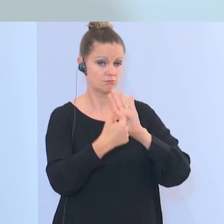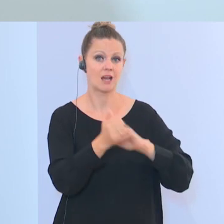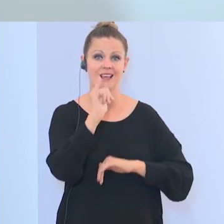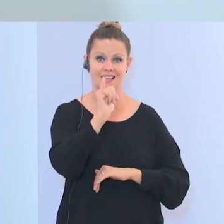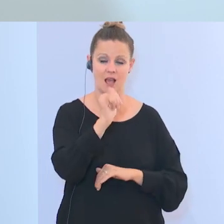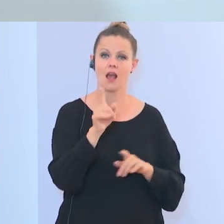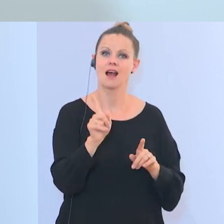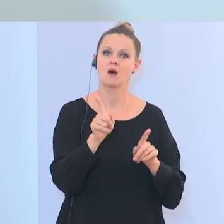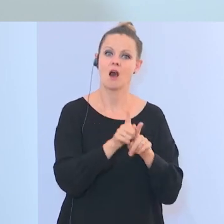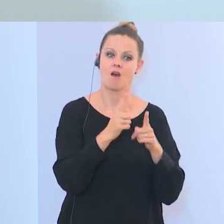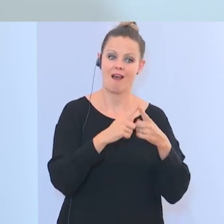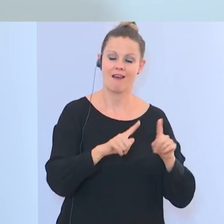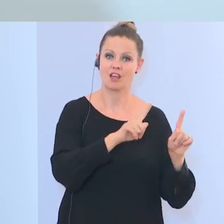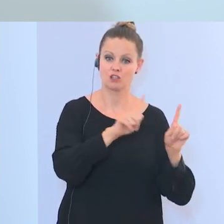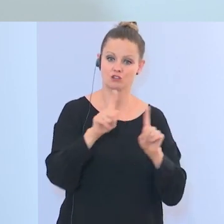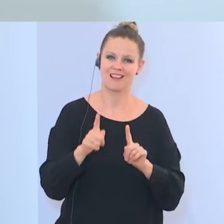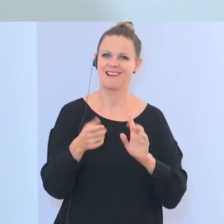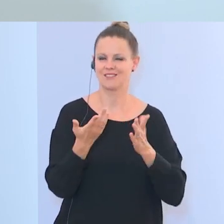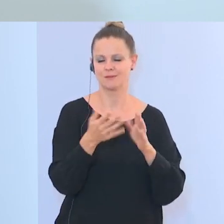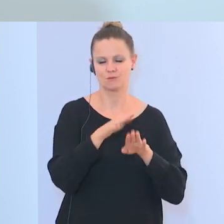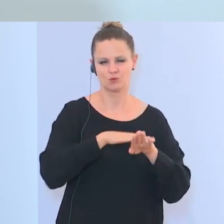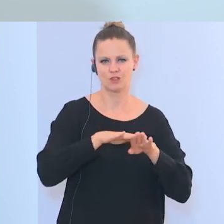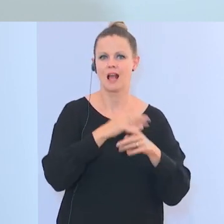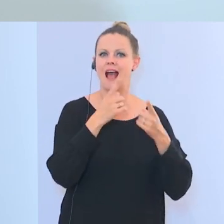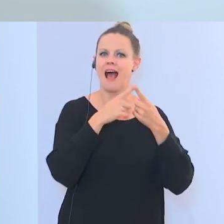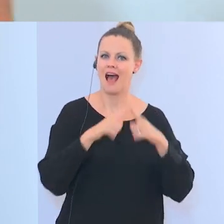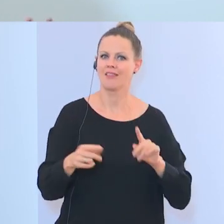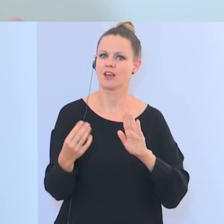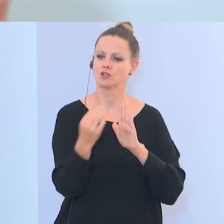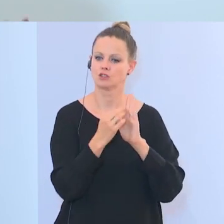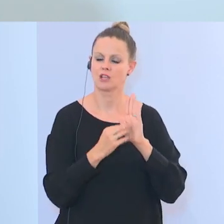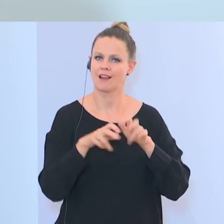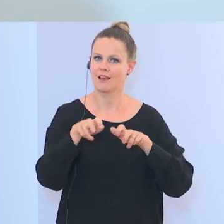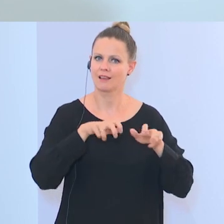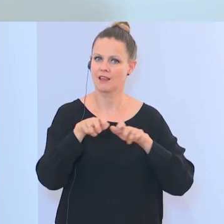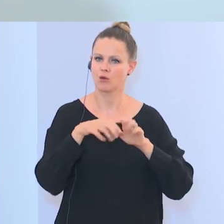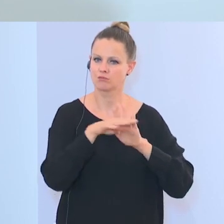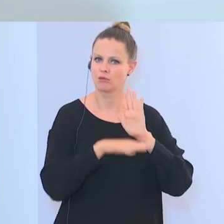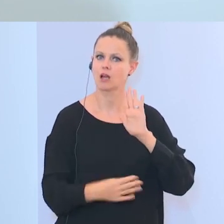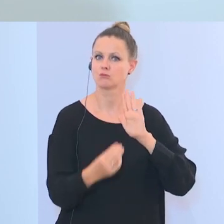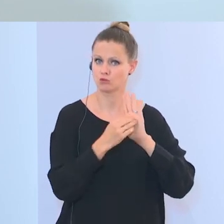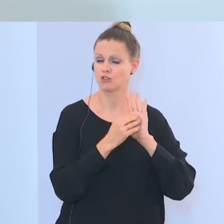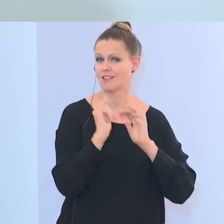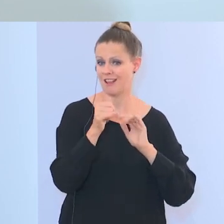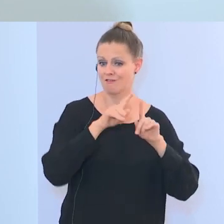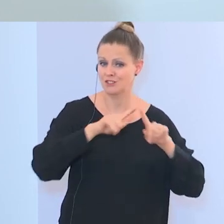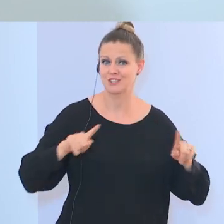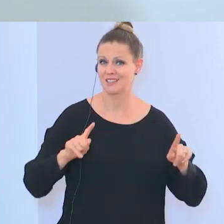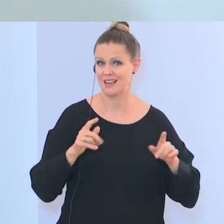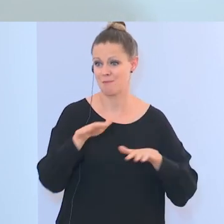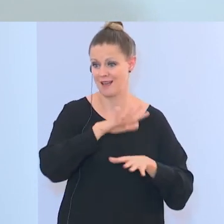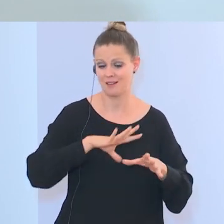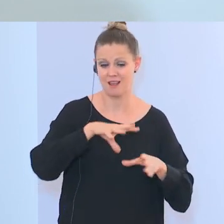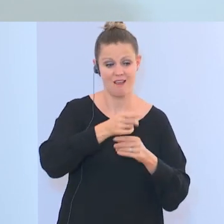anderen Stellen des Regierungsprogramms findet sich die Dokumentationsstelle mit breiteren Zugang in unterschiedlichen Bereichen, weil was wir